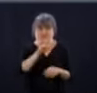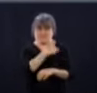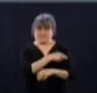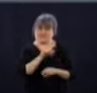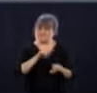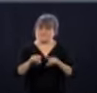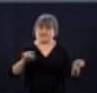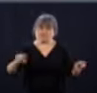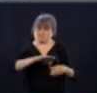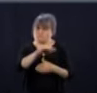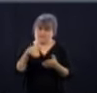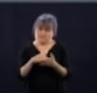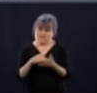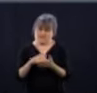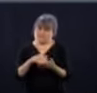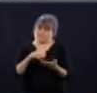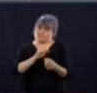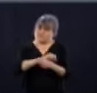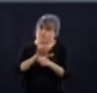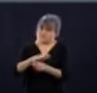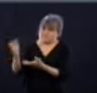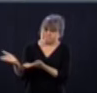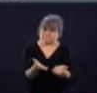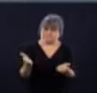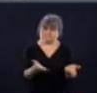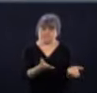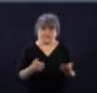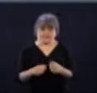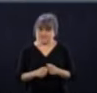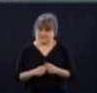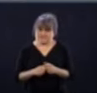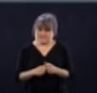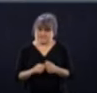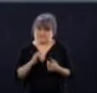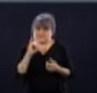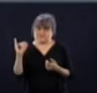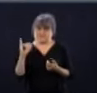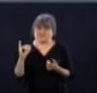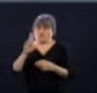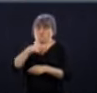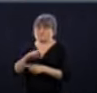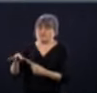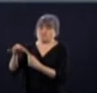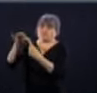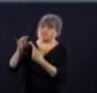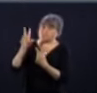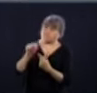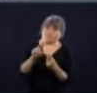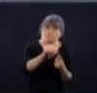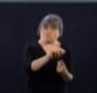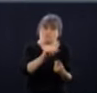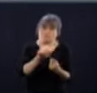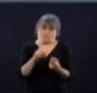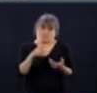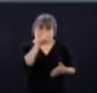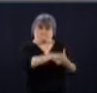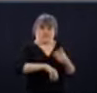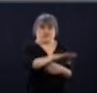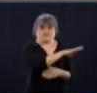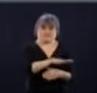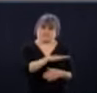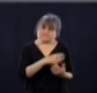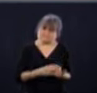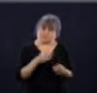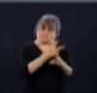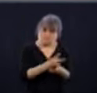on n'aurait pas eu les lits disponibles en hospitalisation régulière et en soins intensifs. Prochaine question. Louis Lacroix, COGECO